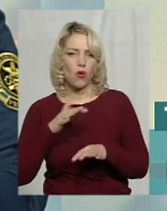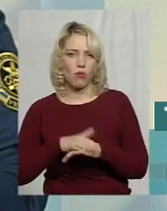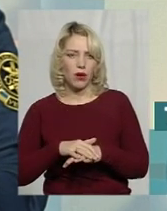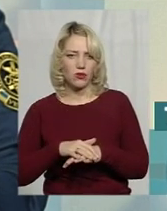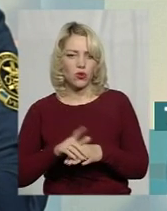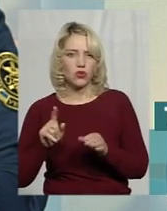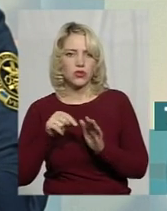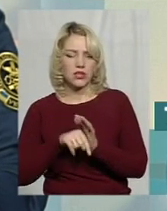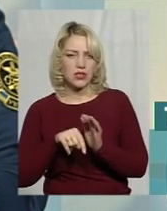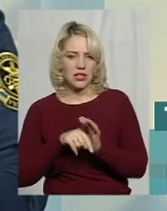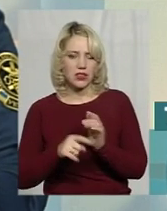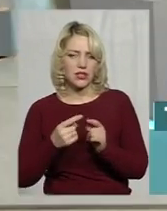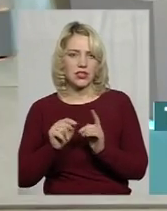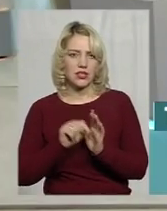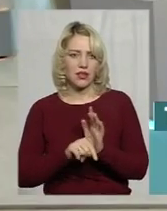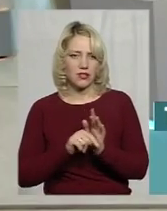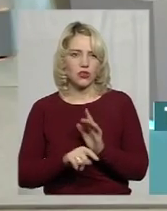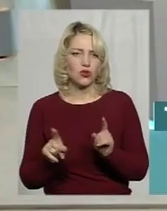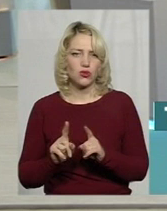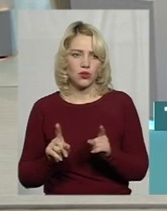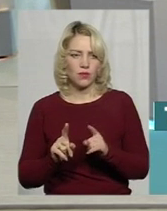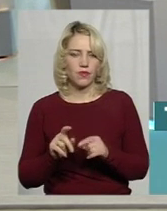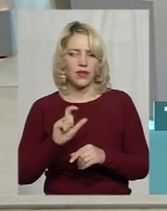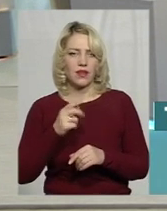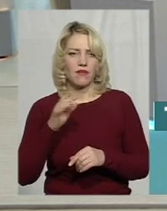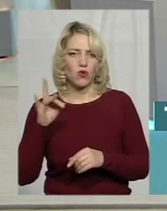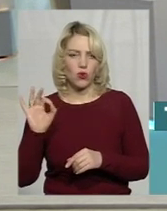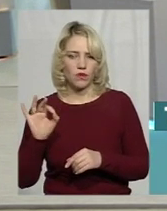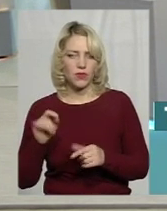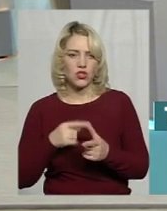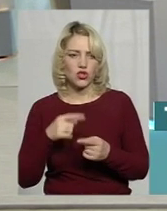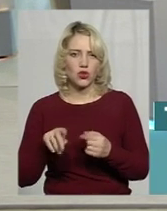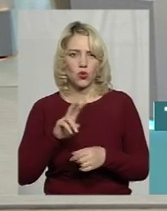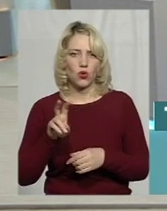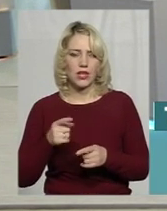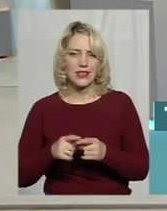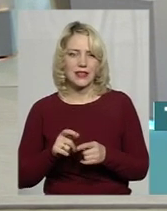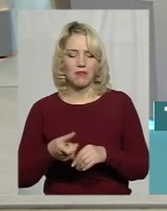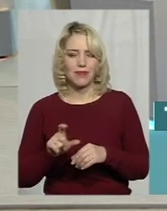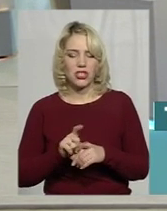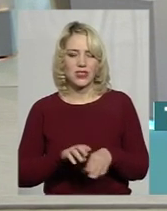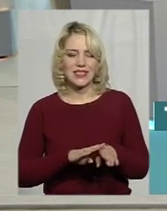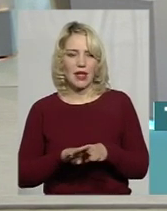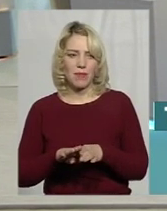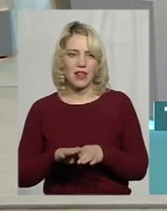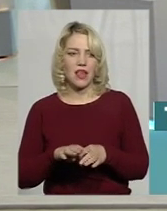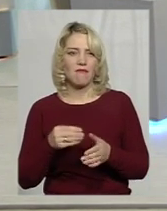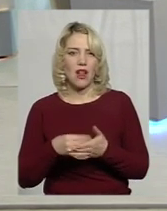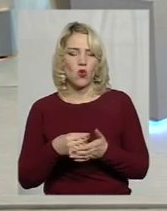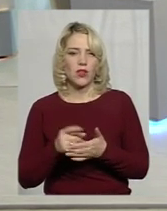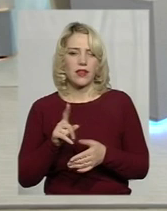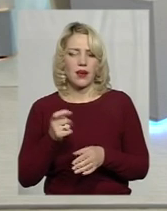Що це означає? Це означає те, що євро чи долар – це більш стабільна валюта, яка менше